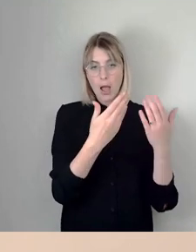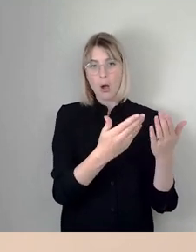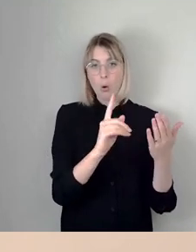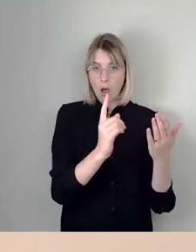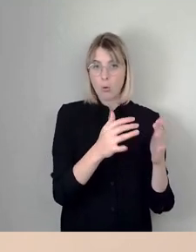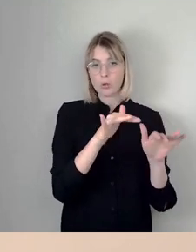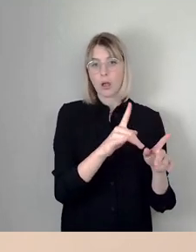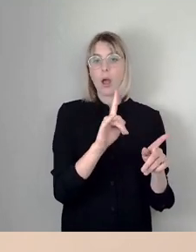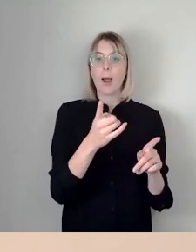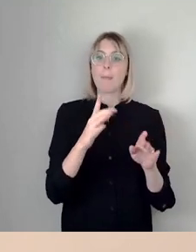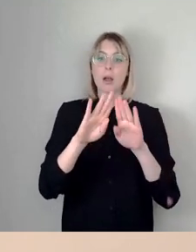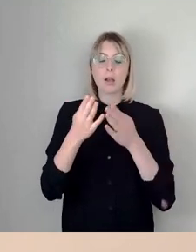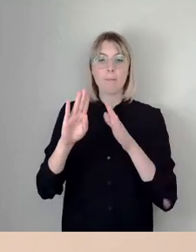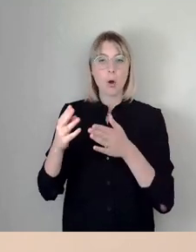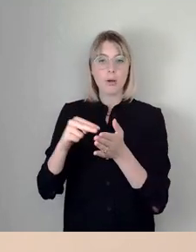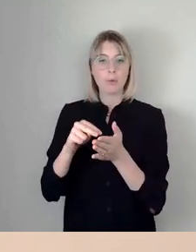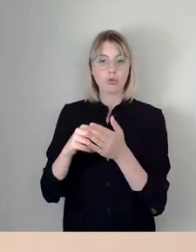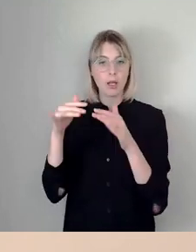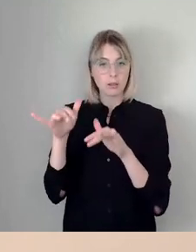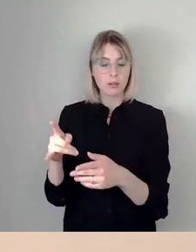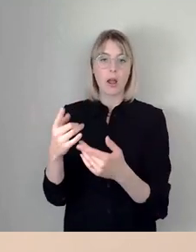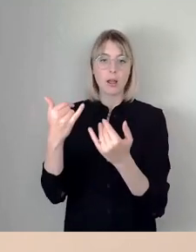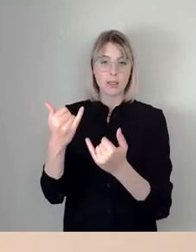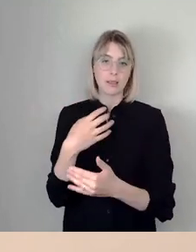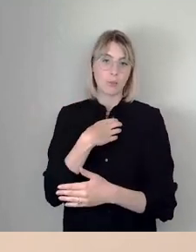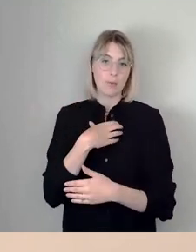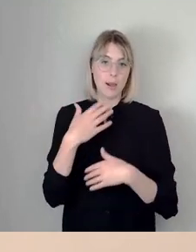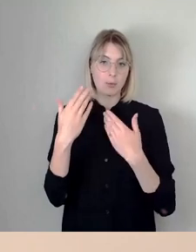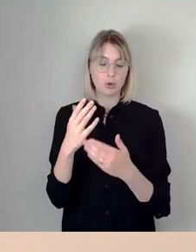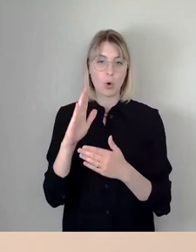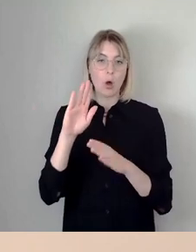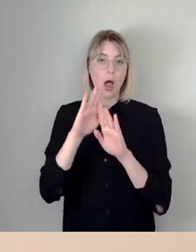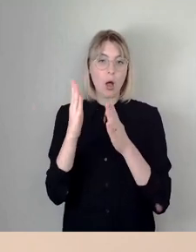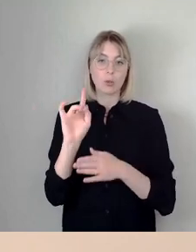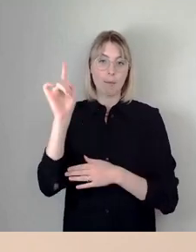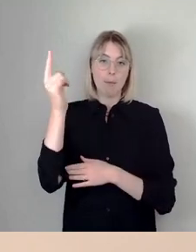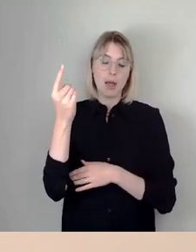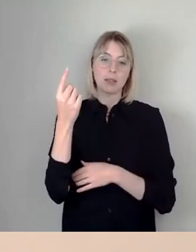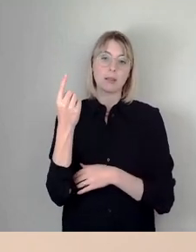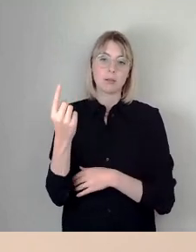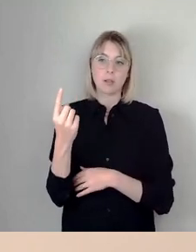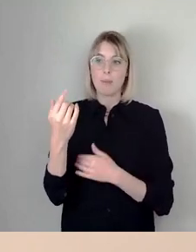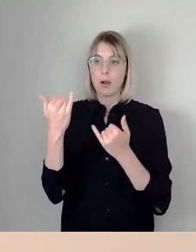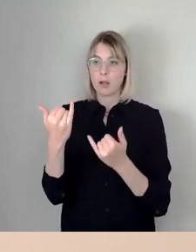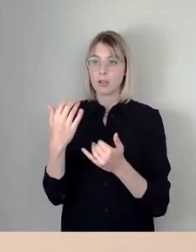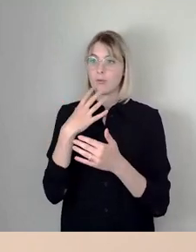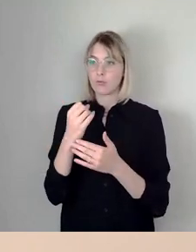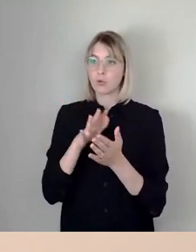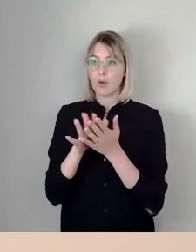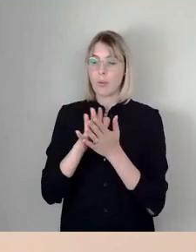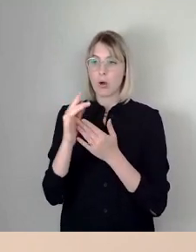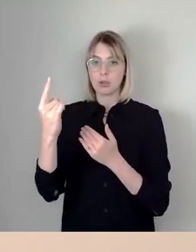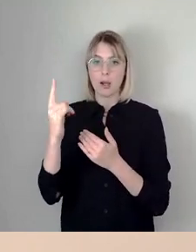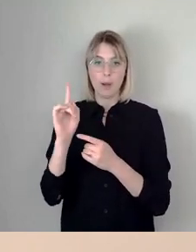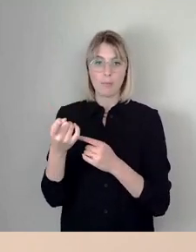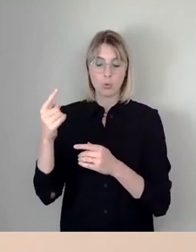Gebäudebestand und das ist in der Tat das Problem, wo der Hausmeister, wenn man aktuellen Verbrauch haben will, in den Keller gehen muss und ablesen muss,